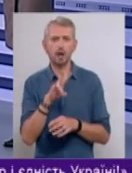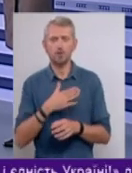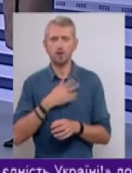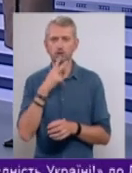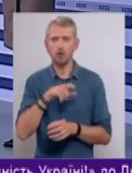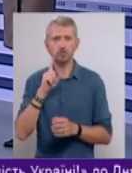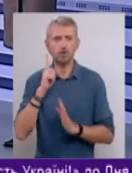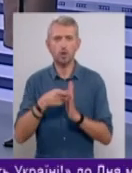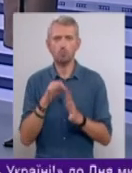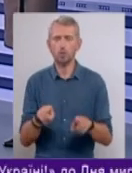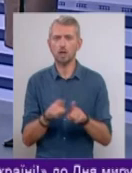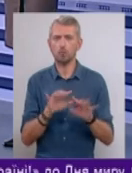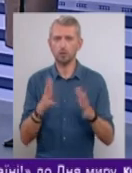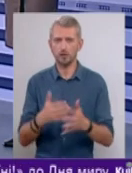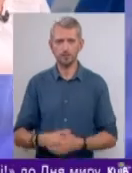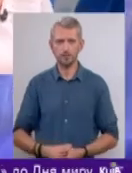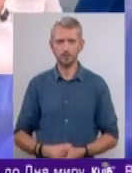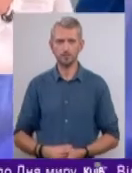глядачі дізнаються про такі події.